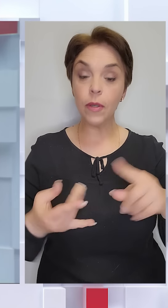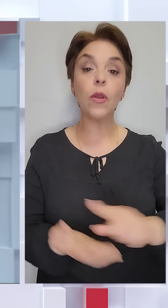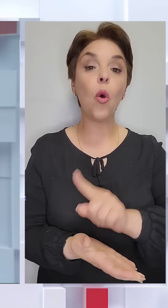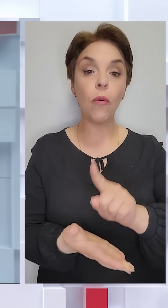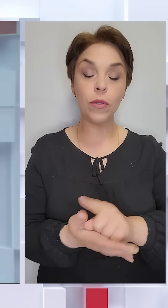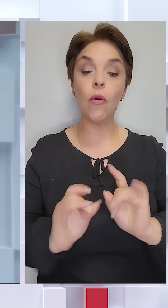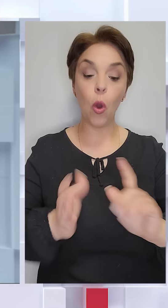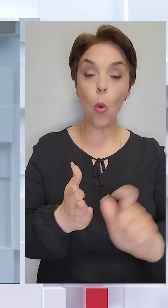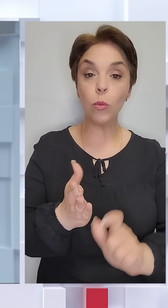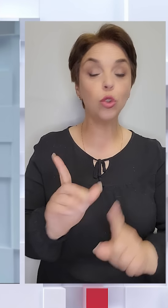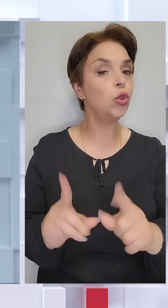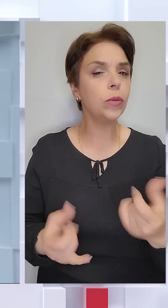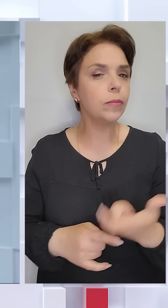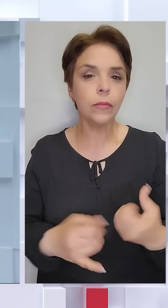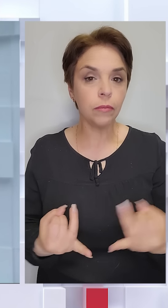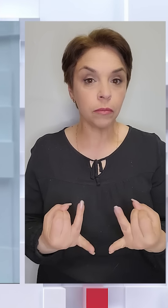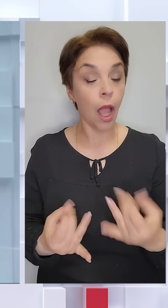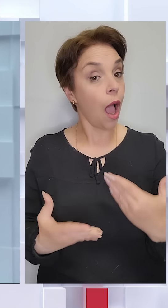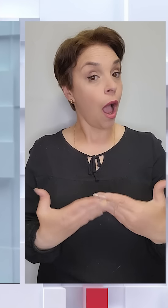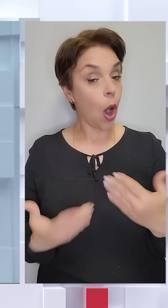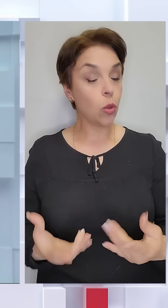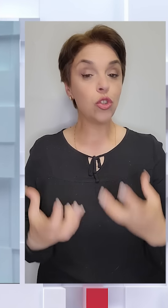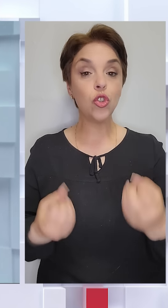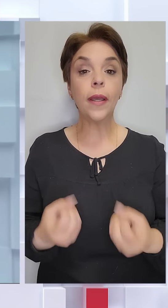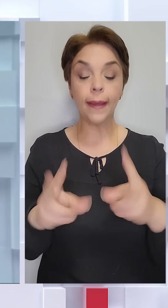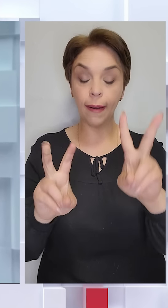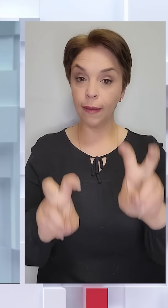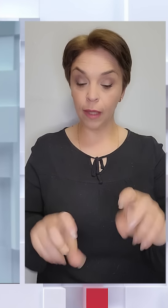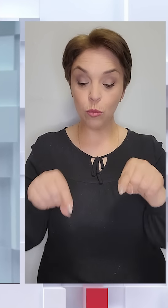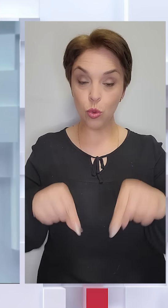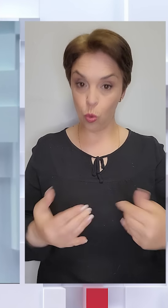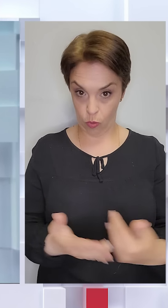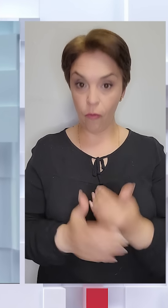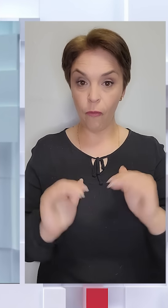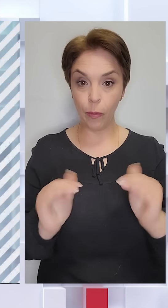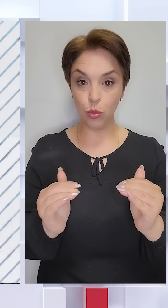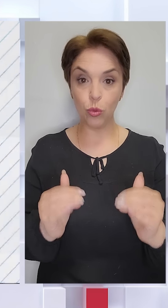'язково коментуйте, що вас зацікавило. А ось ще кілька тем цього випуску.